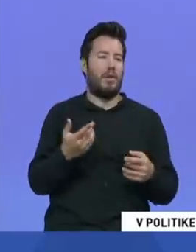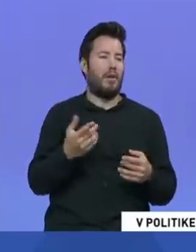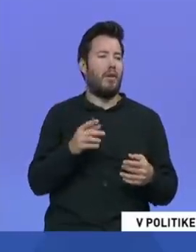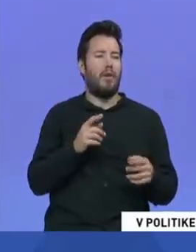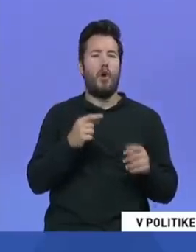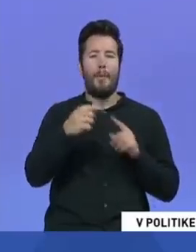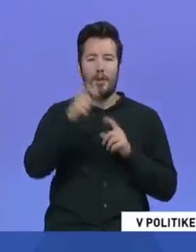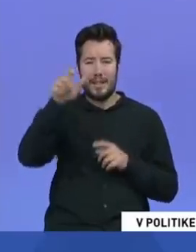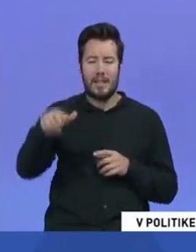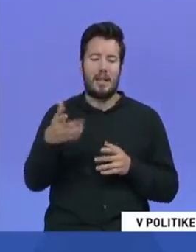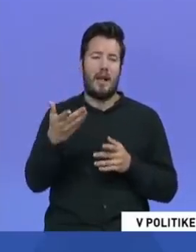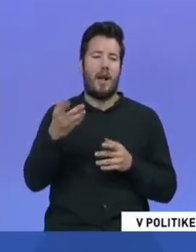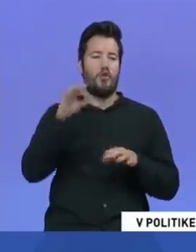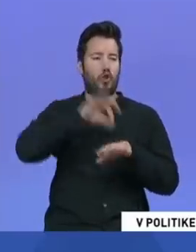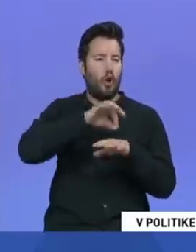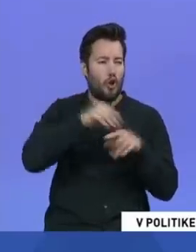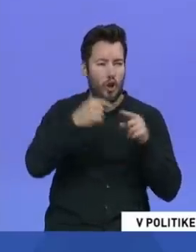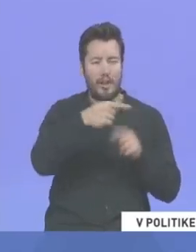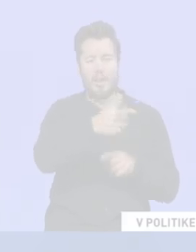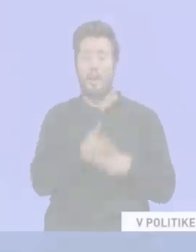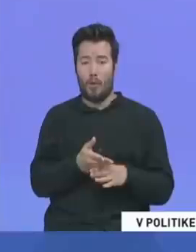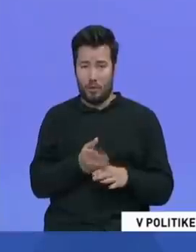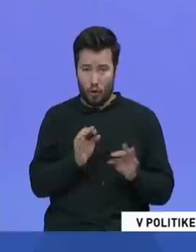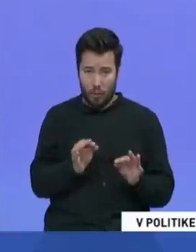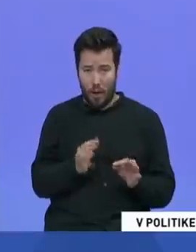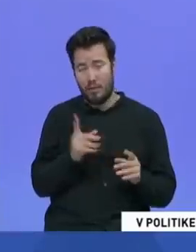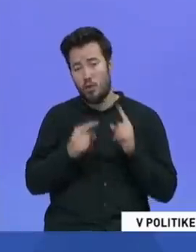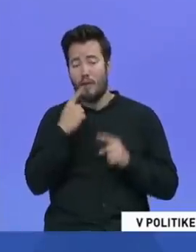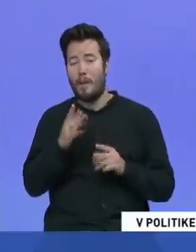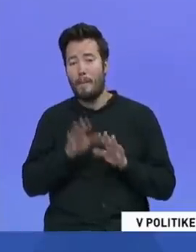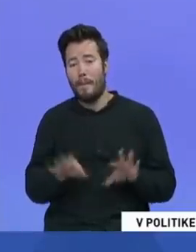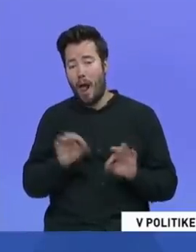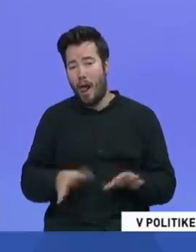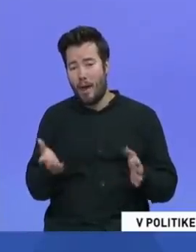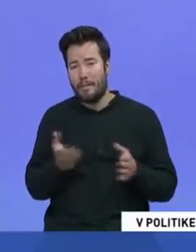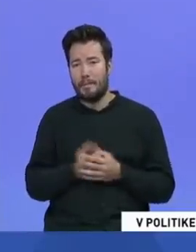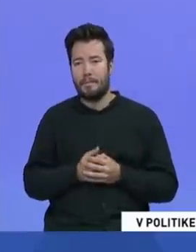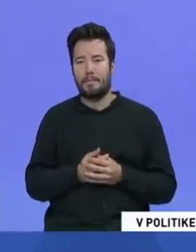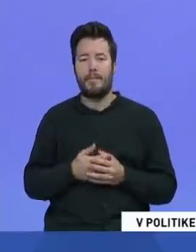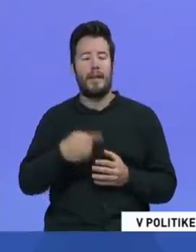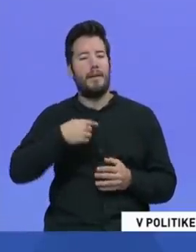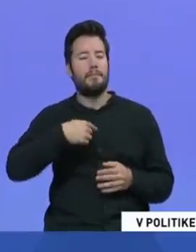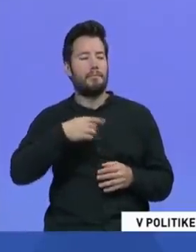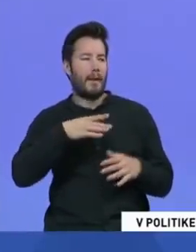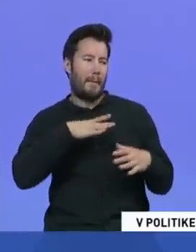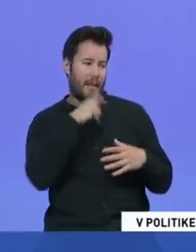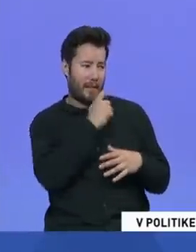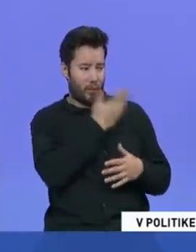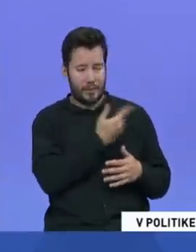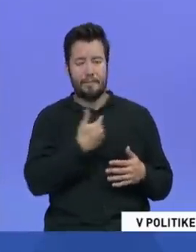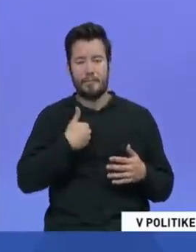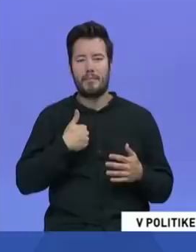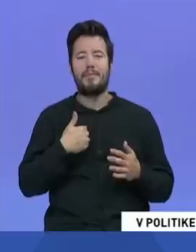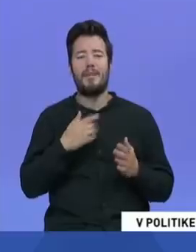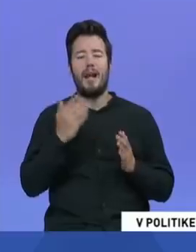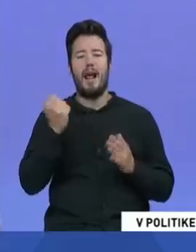názorom, voči každému, kto si dovolil povedať niečo iné ako on. A na ktorými sme ľavicová strana, to znamená, nás zaujímajú predovšetkým sociálne a ekonomické